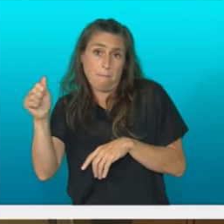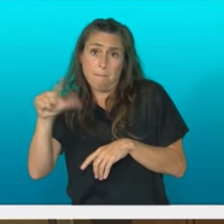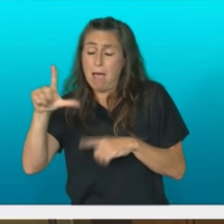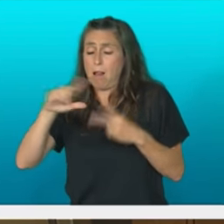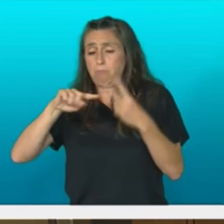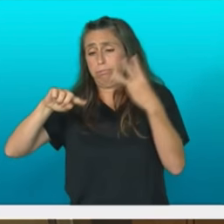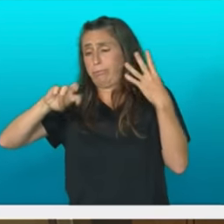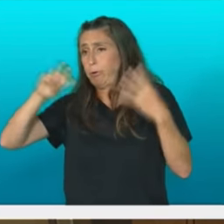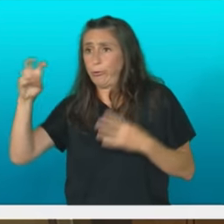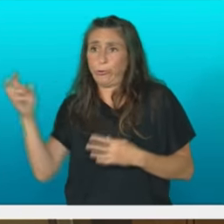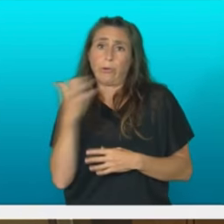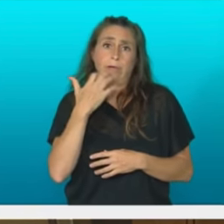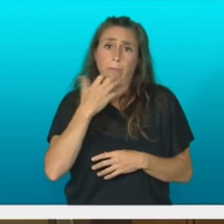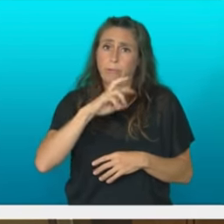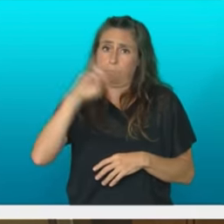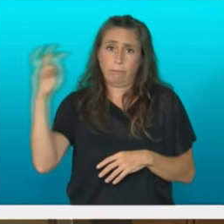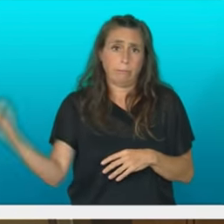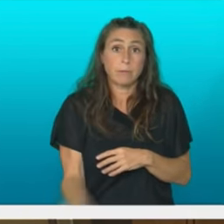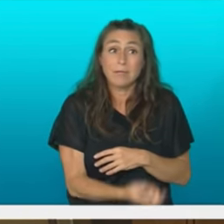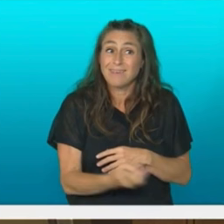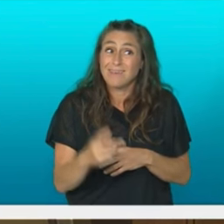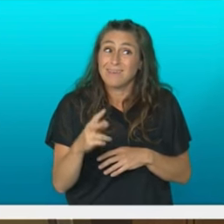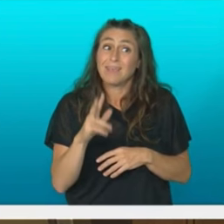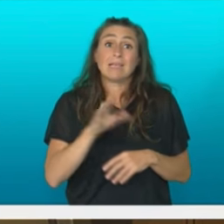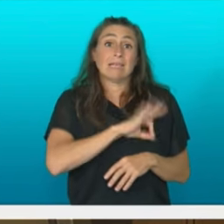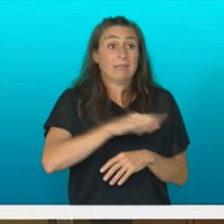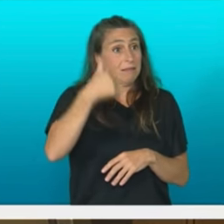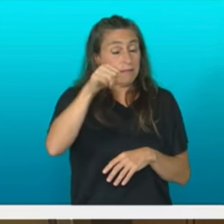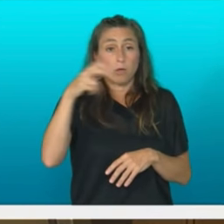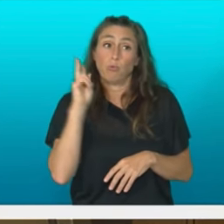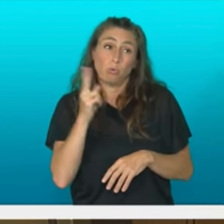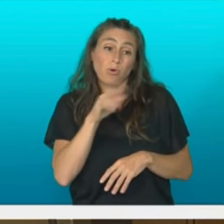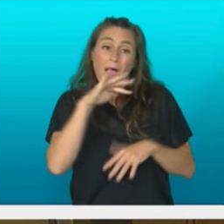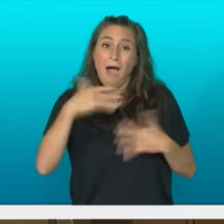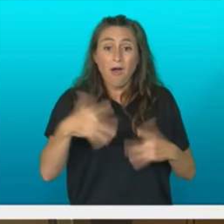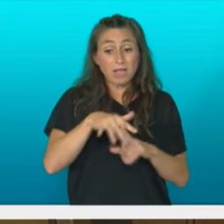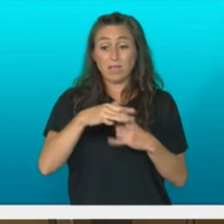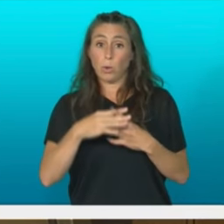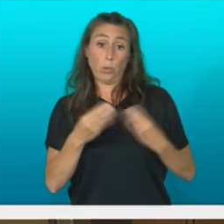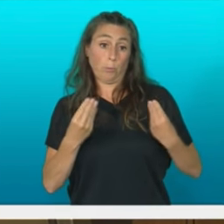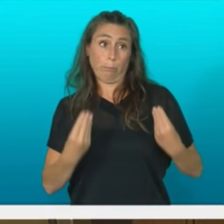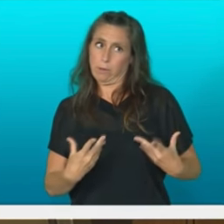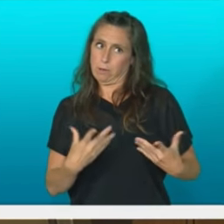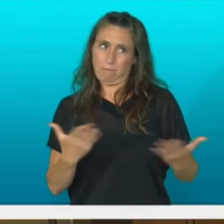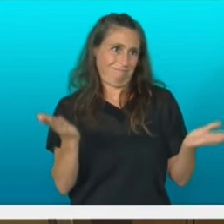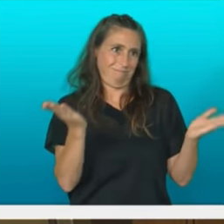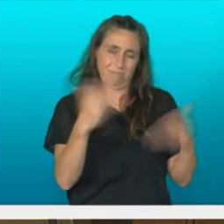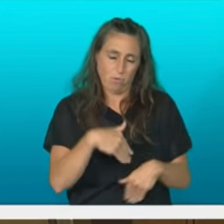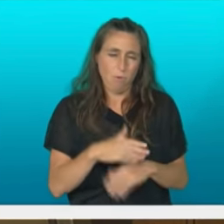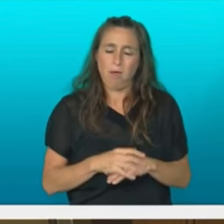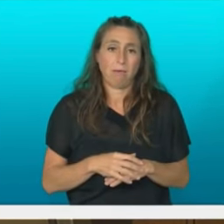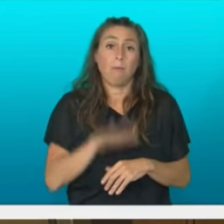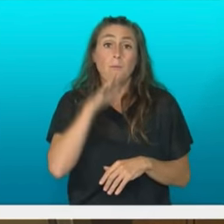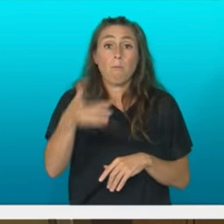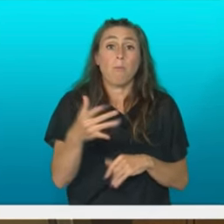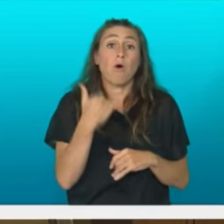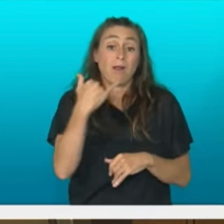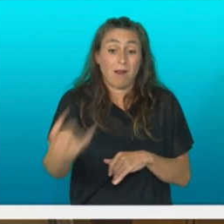errekikatuko. Eta urkulio jauna ez gaude ongiko katuta. Trantzizio energetikoaren gure atzerapena